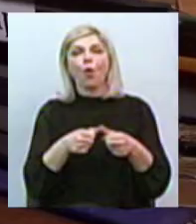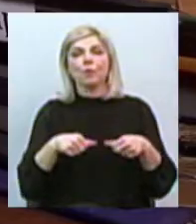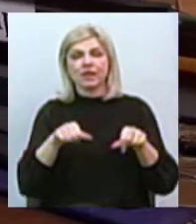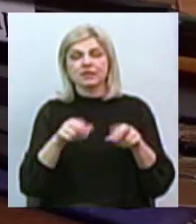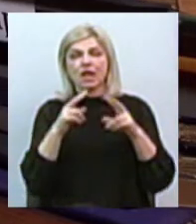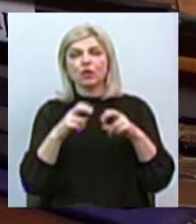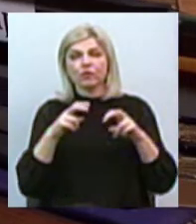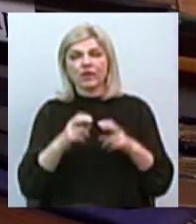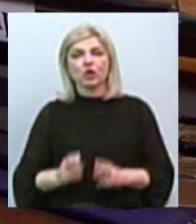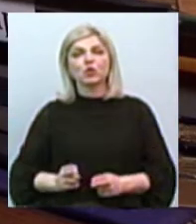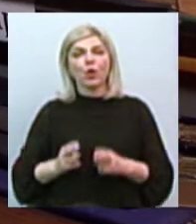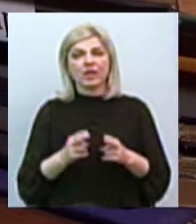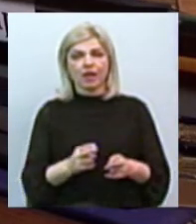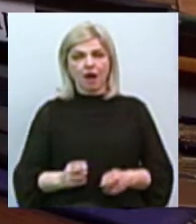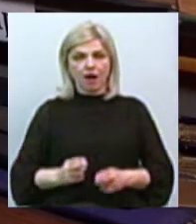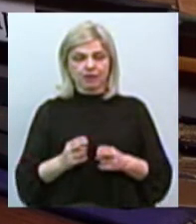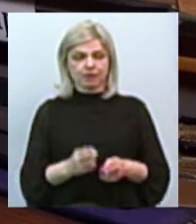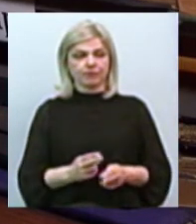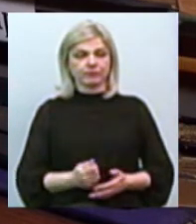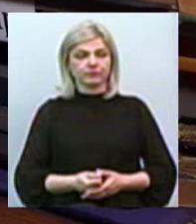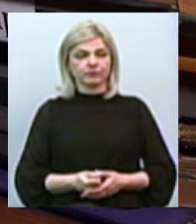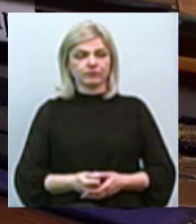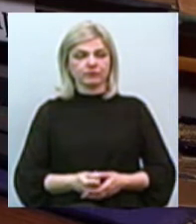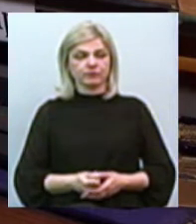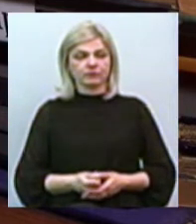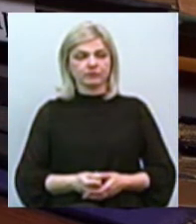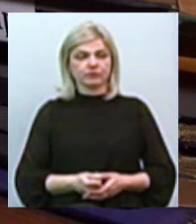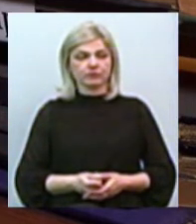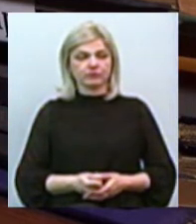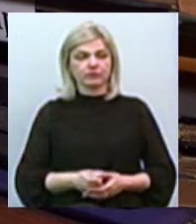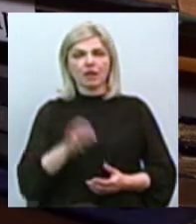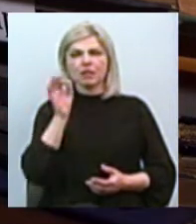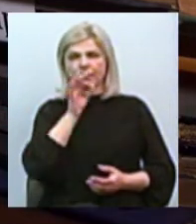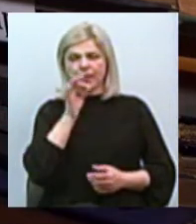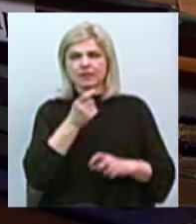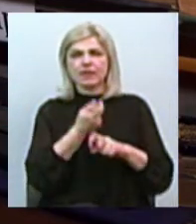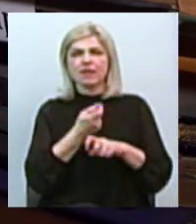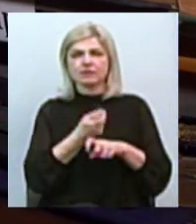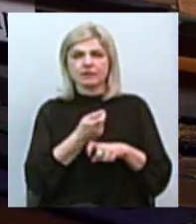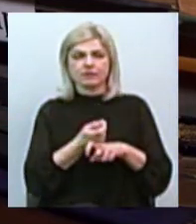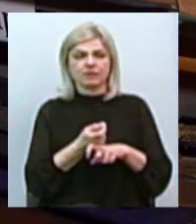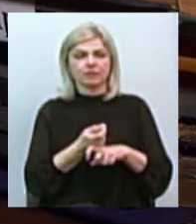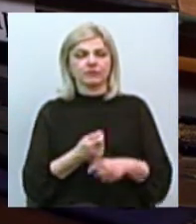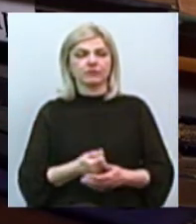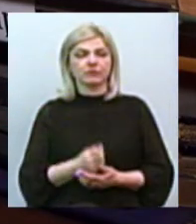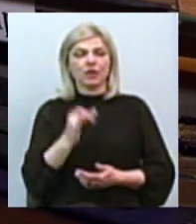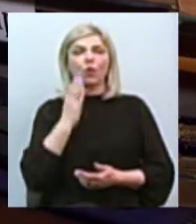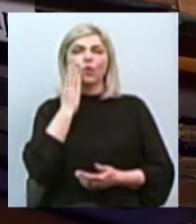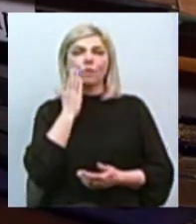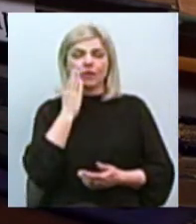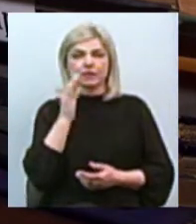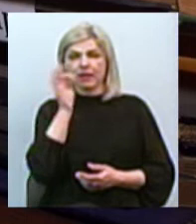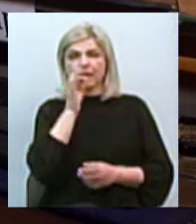злодіянь німецьких, нацистських і румунських